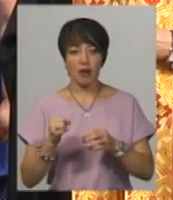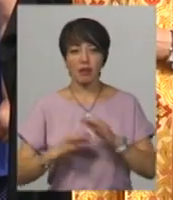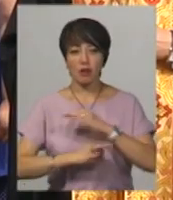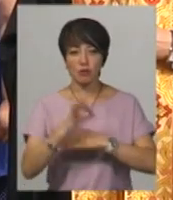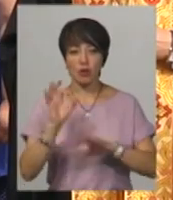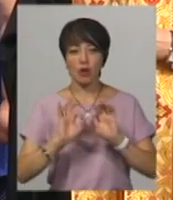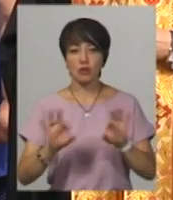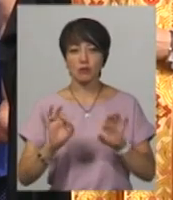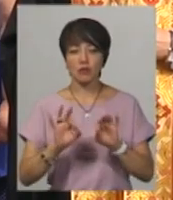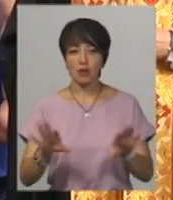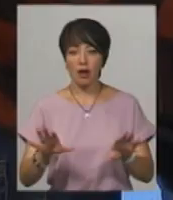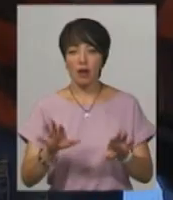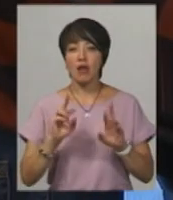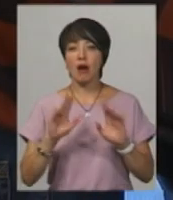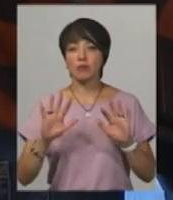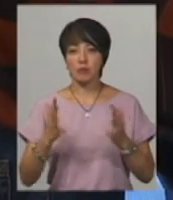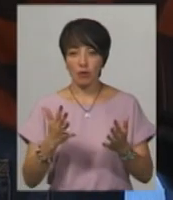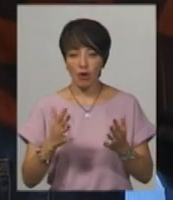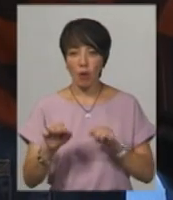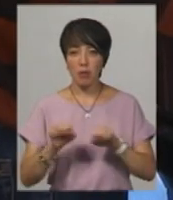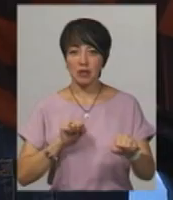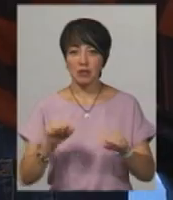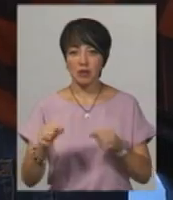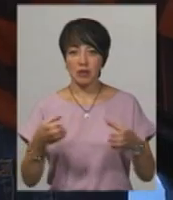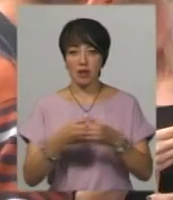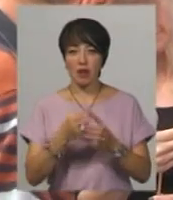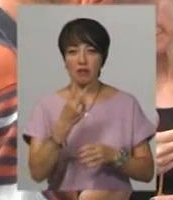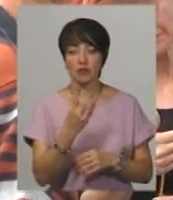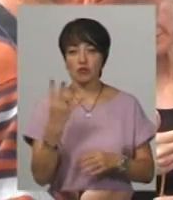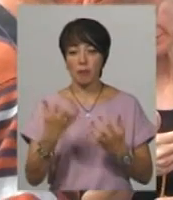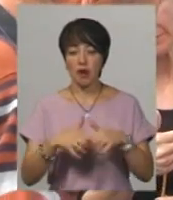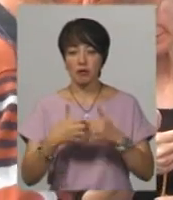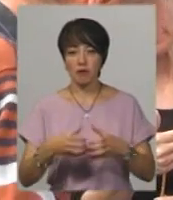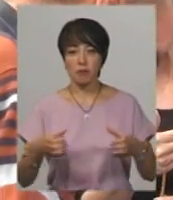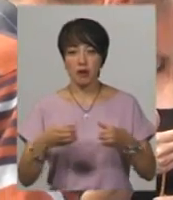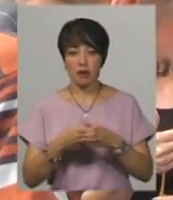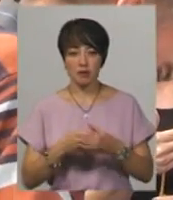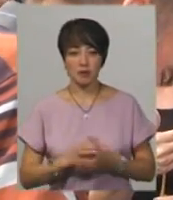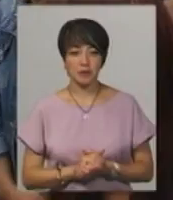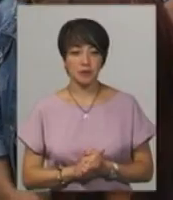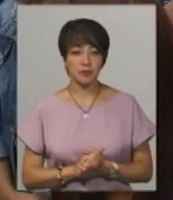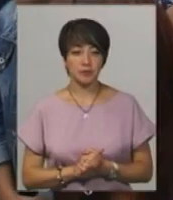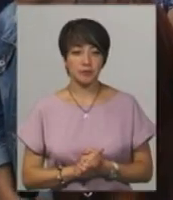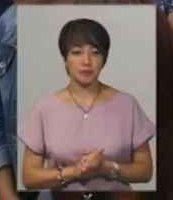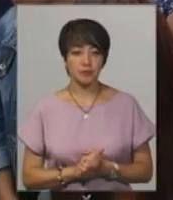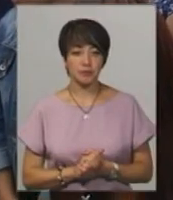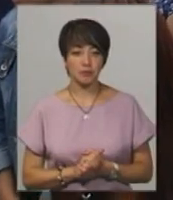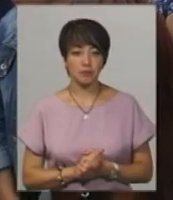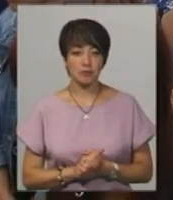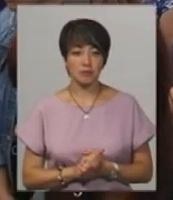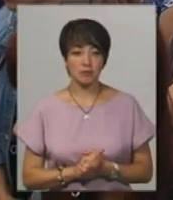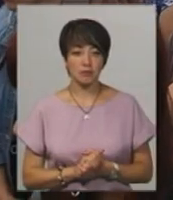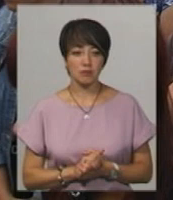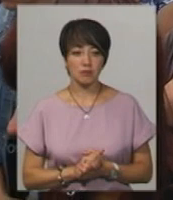тимчасовий виконуючий обов'язки командира мотопіхотного батальйону 24-ї окремої механізовної бригади імені короля Данила Іван Піта.